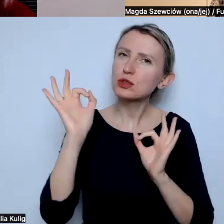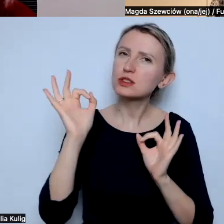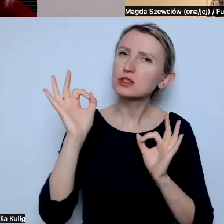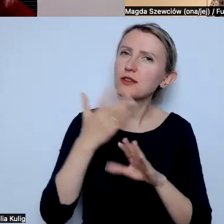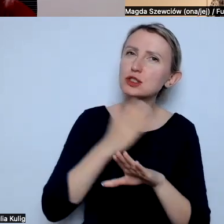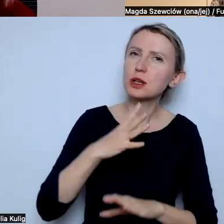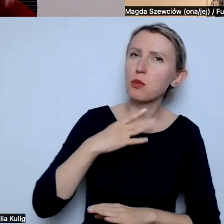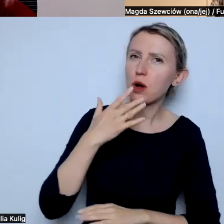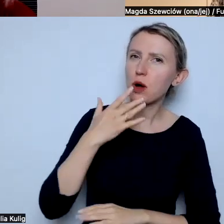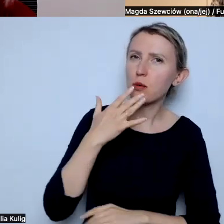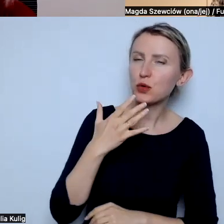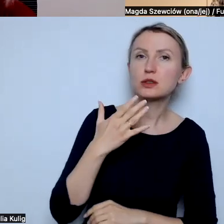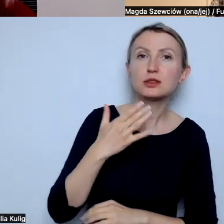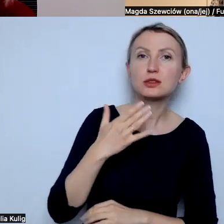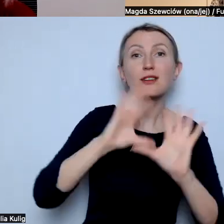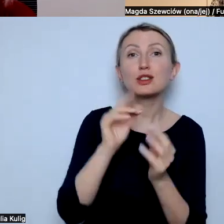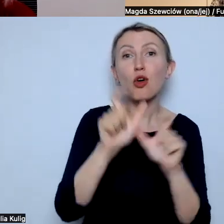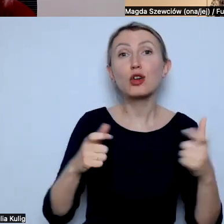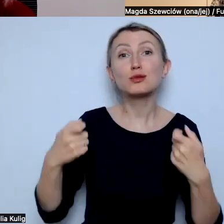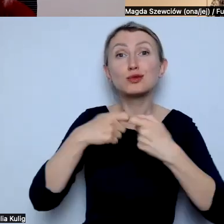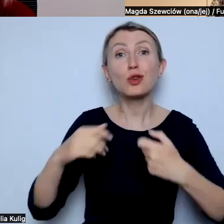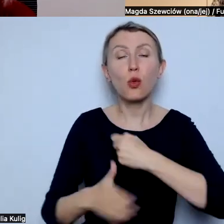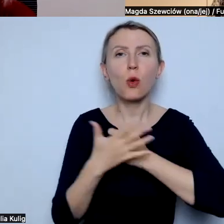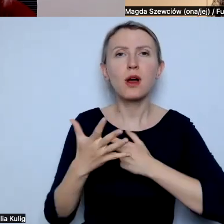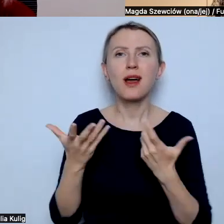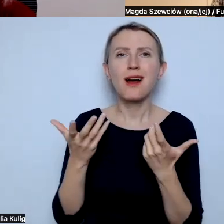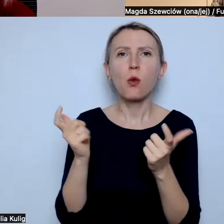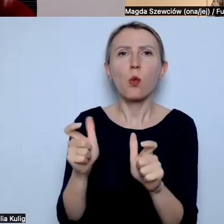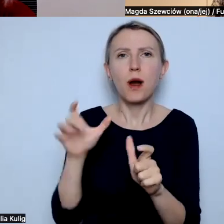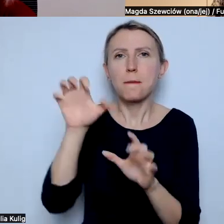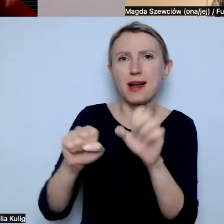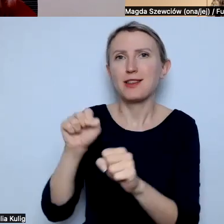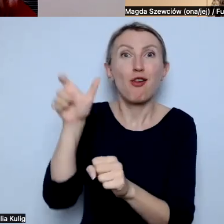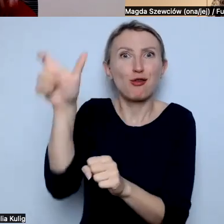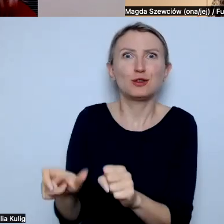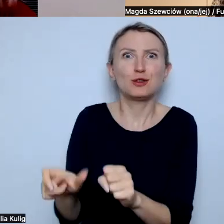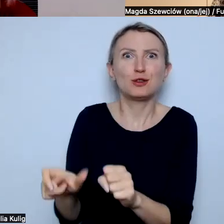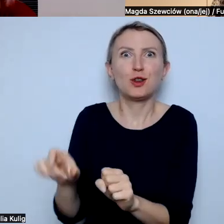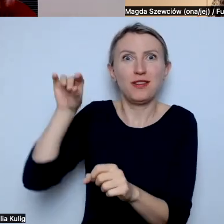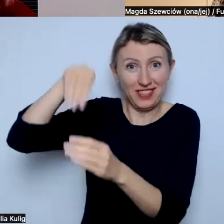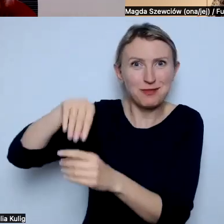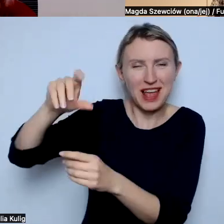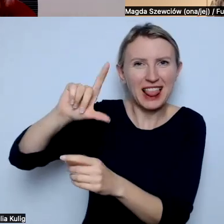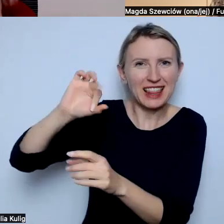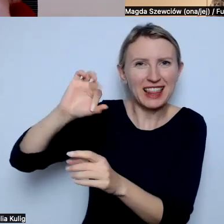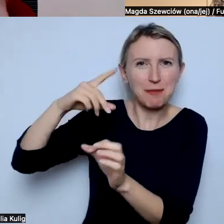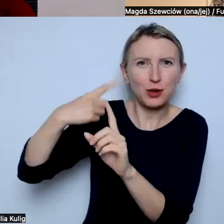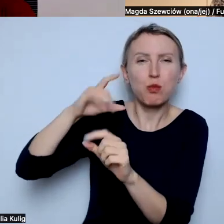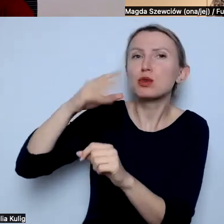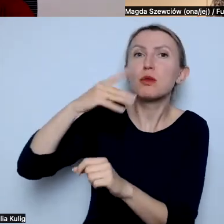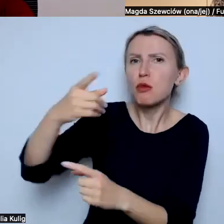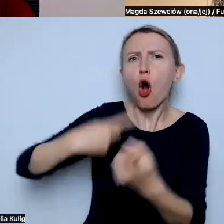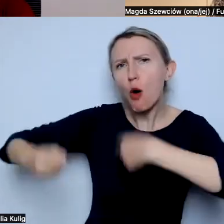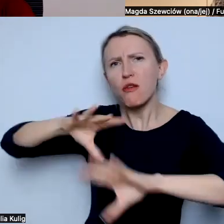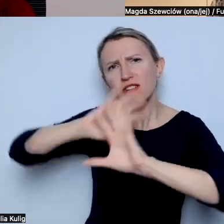dla wszystkich osób sojuszniczych łapanie osoby ze społeczności LGBTQ+, i mówienie, powiedz mi teraz wszystko